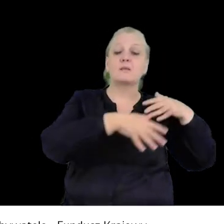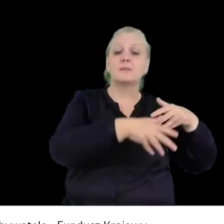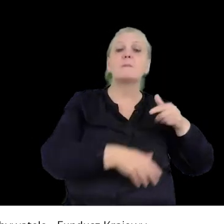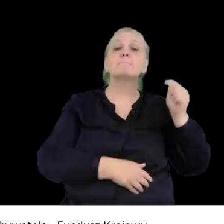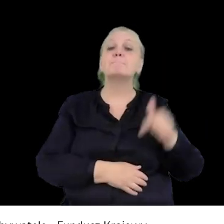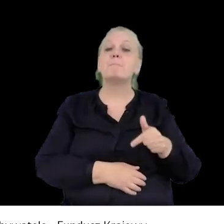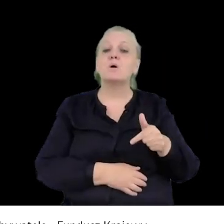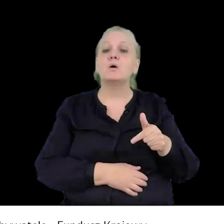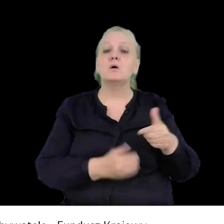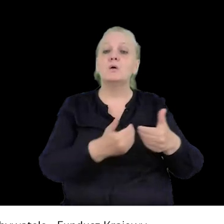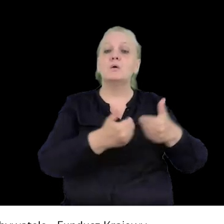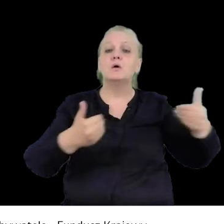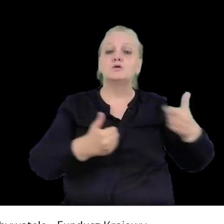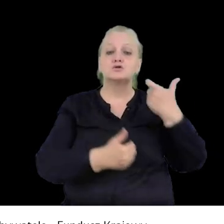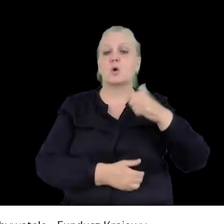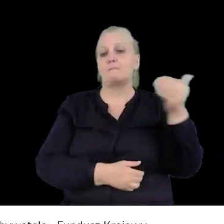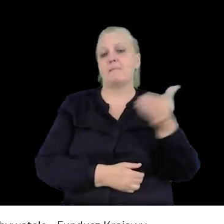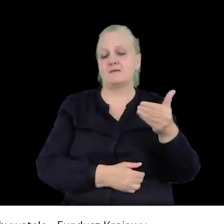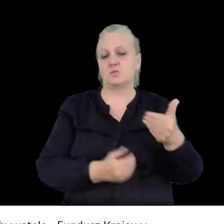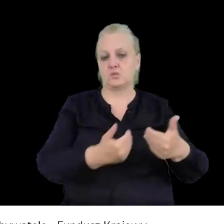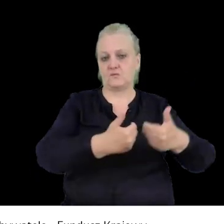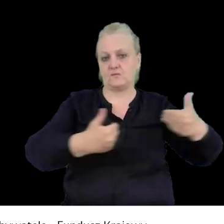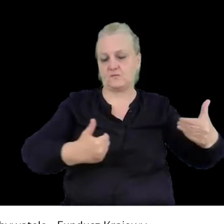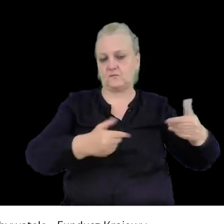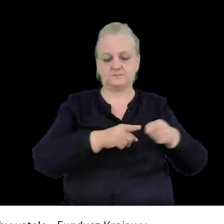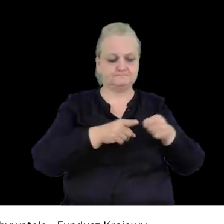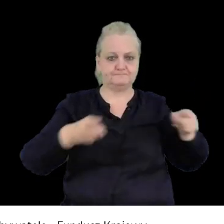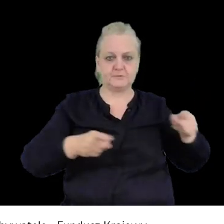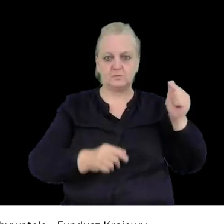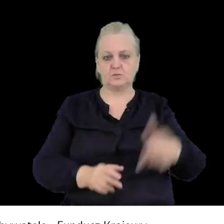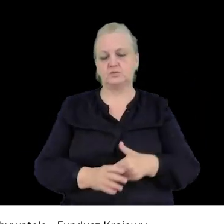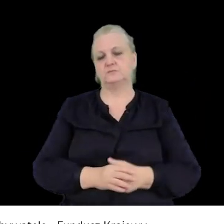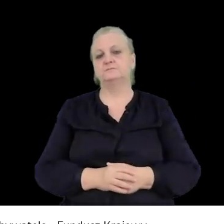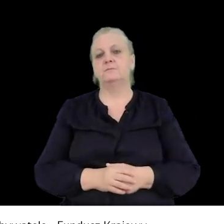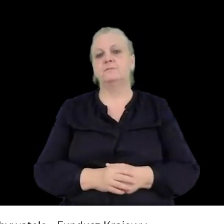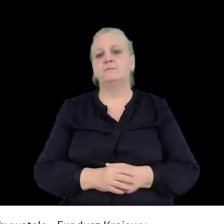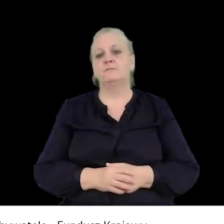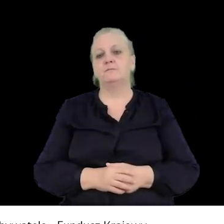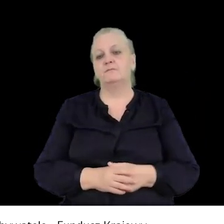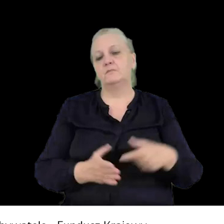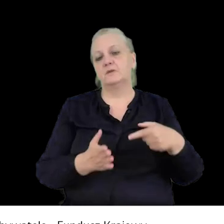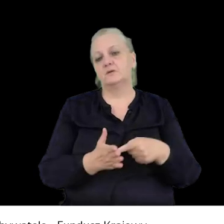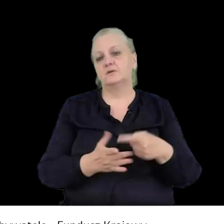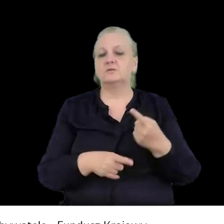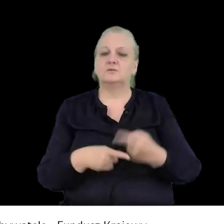odległość milioną 100 metrów odległości. Więc to trochę jakby się